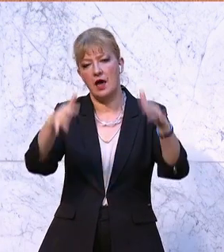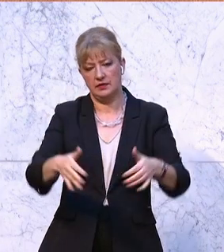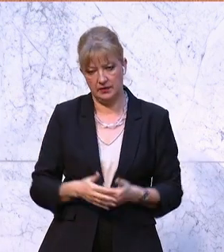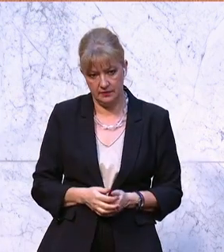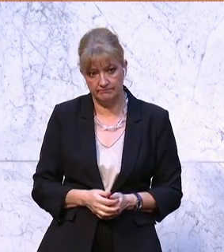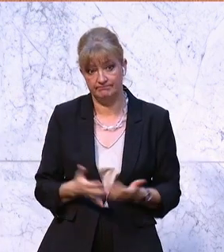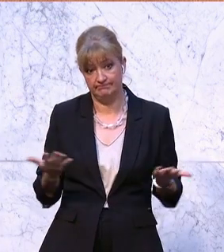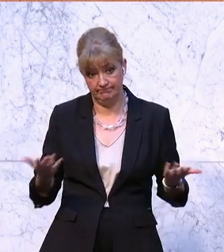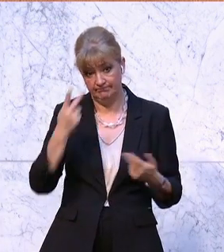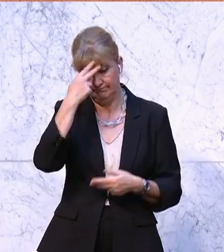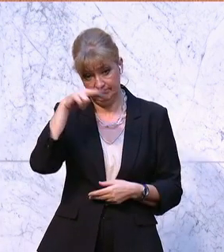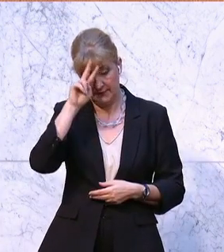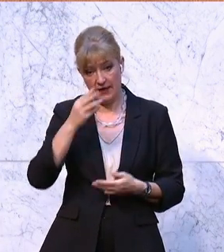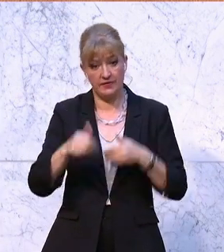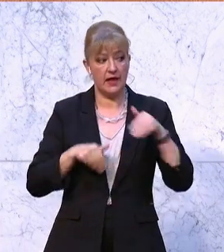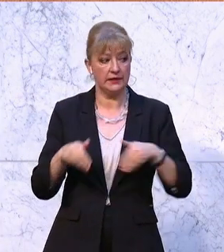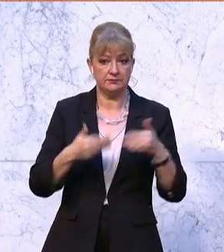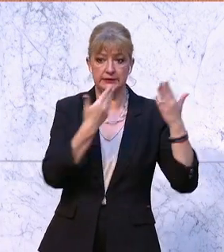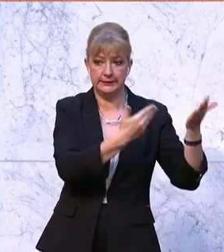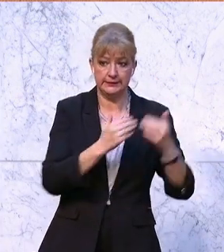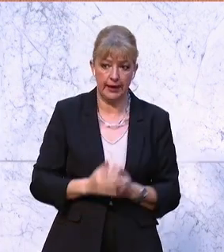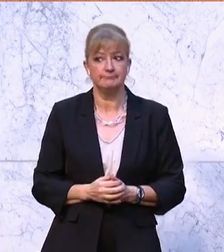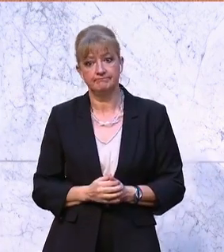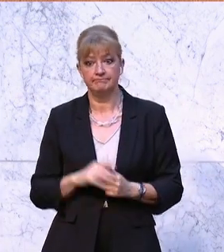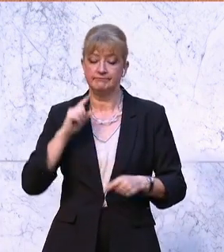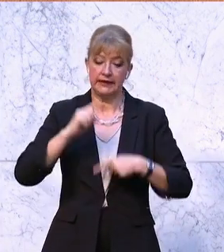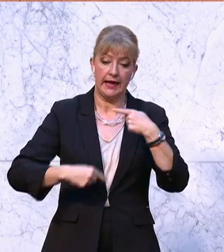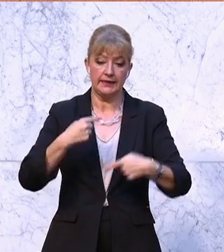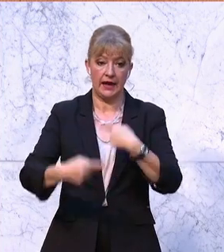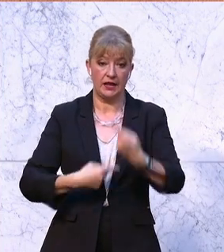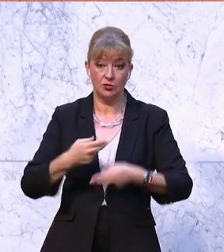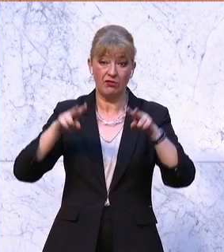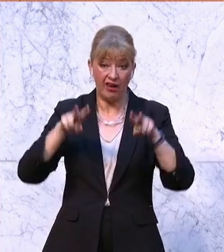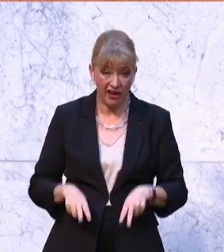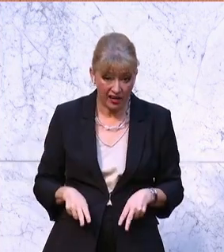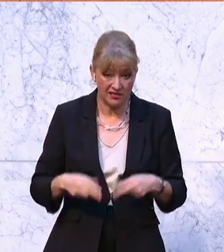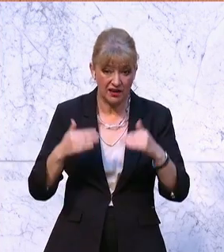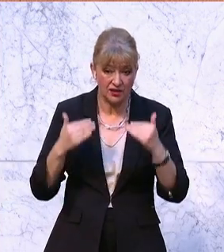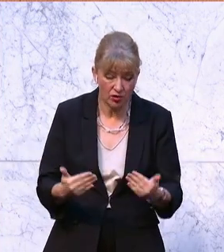Herr Finanzminister, Generationengerechtigkeit sieht anders aus.